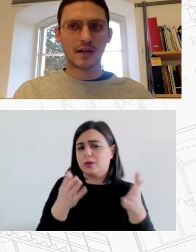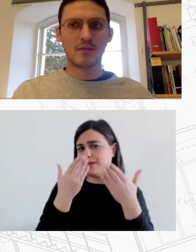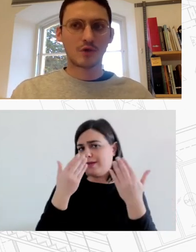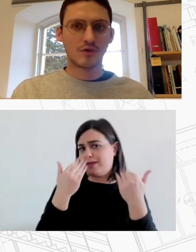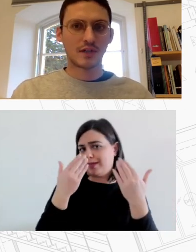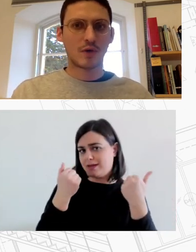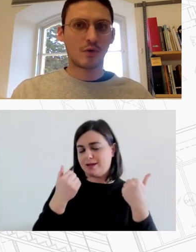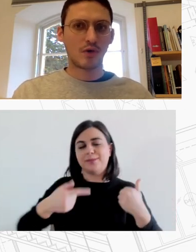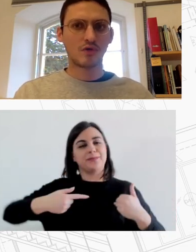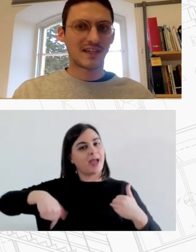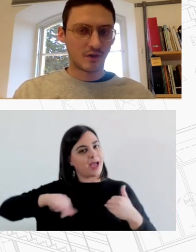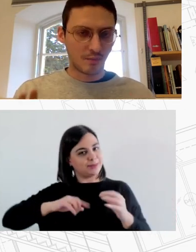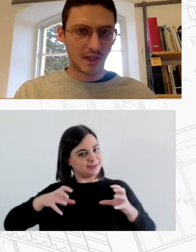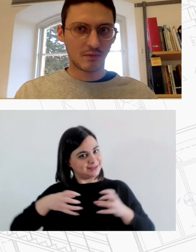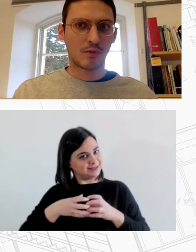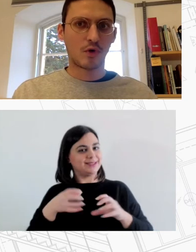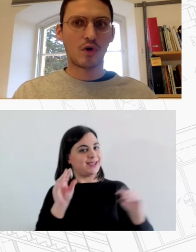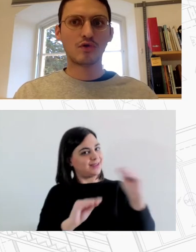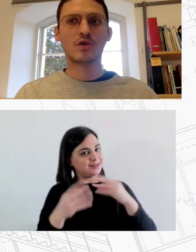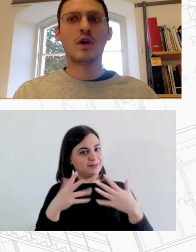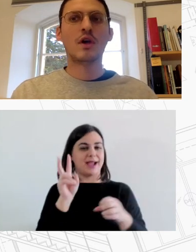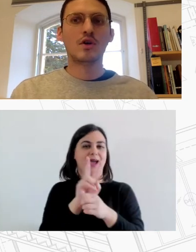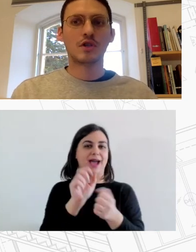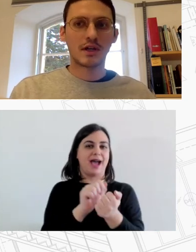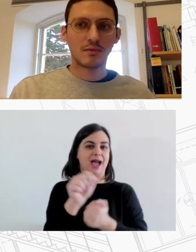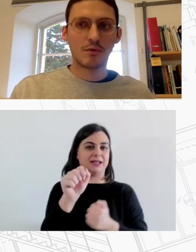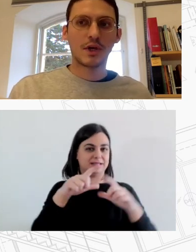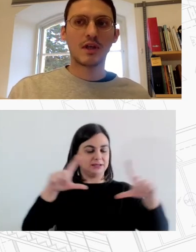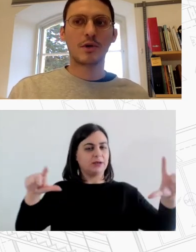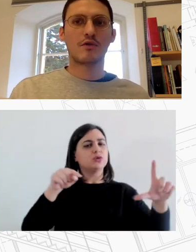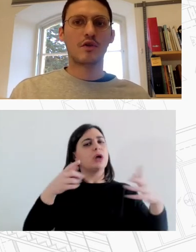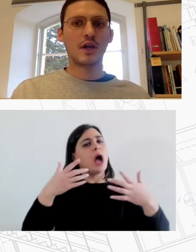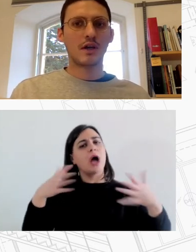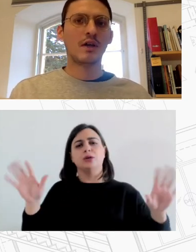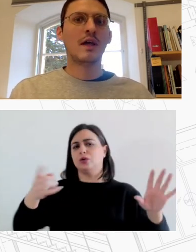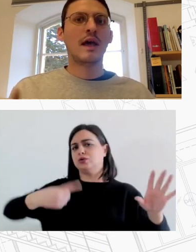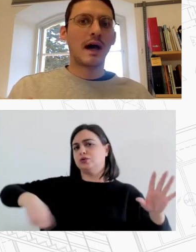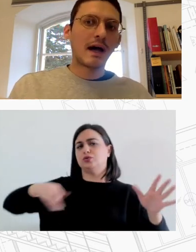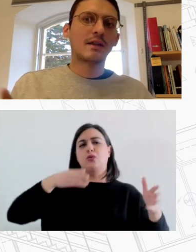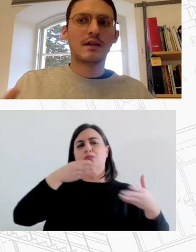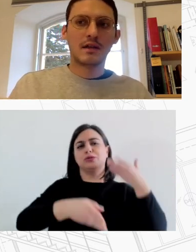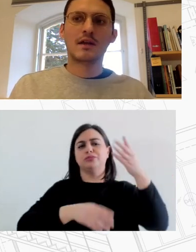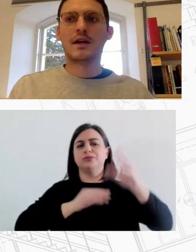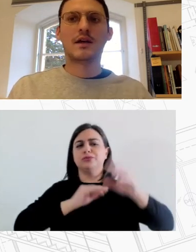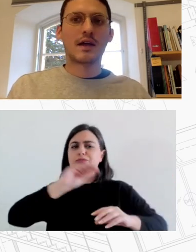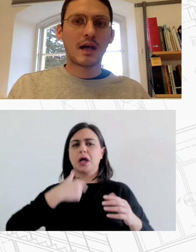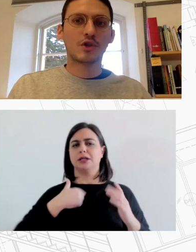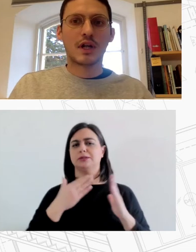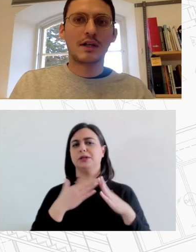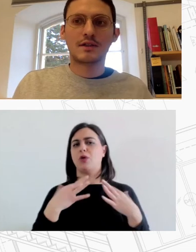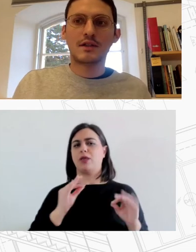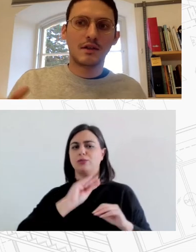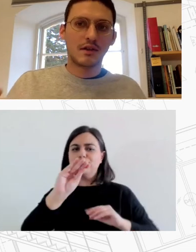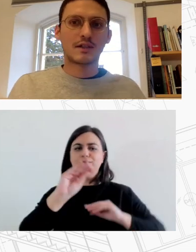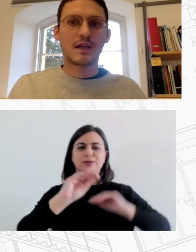χάρτη προσβάσιμο από όλους και αξιοποιήσιμο από όλους ώστε να χρησιμοποιηθεί πληροφορία αν κάποιος